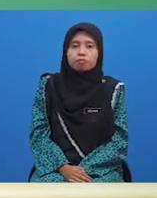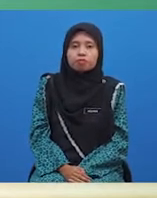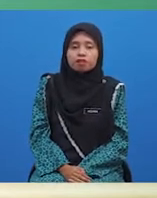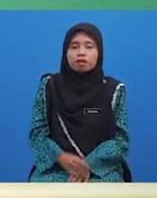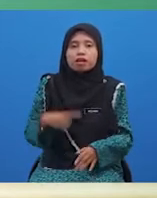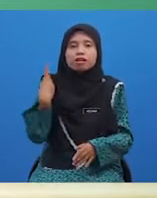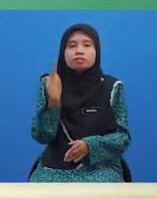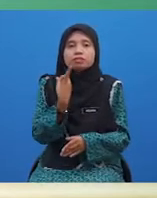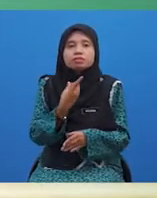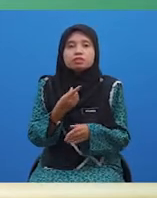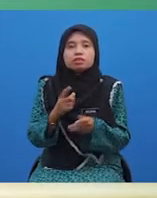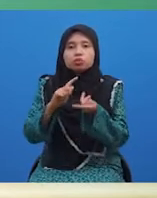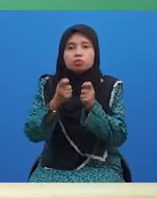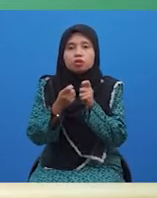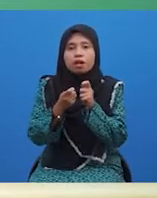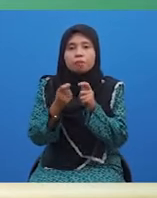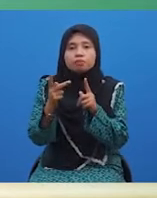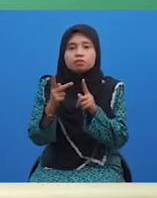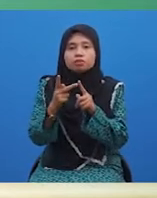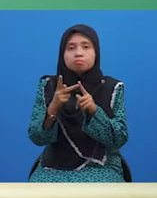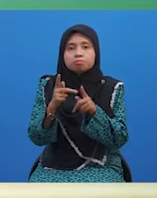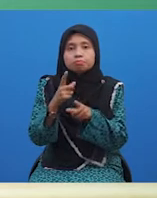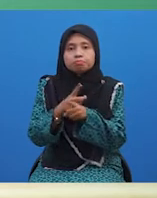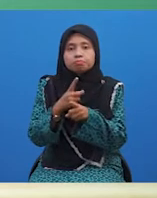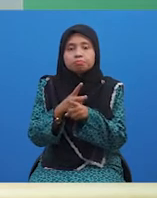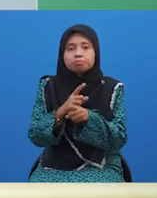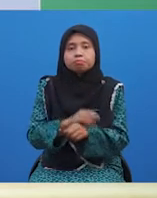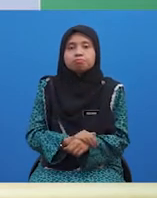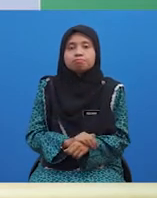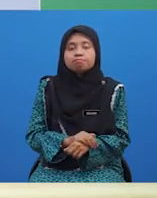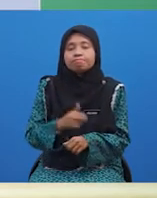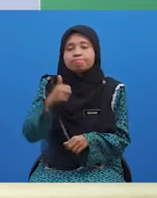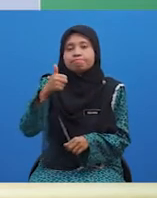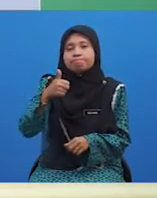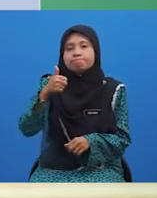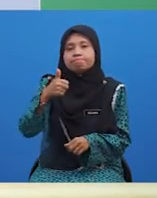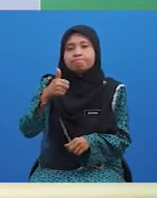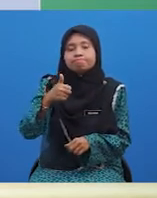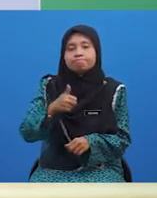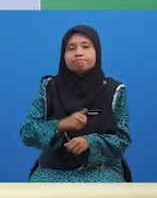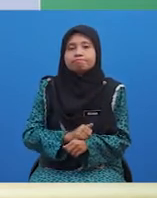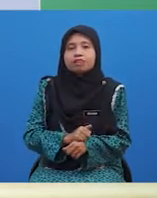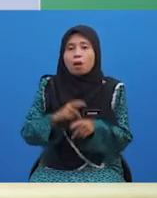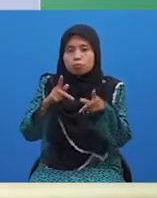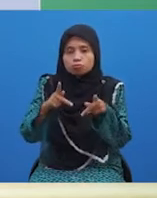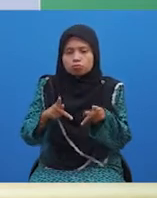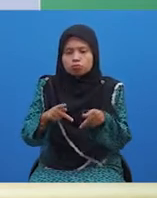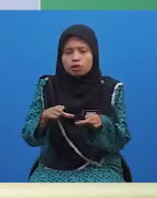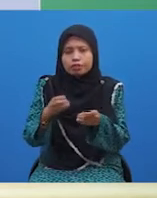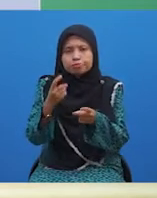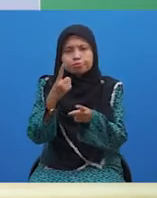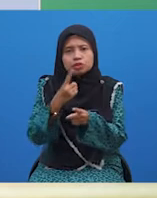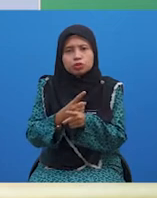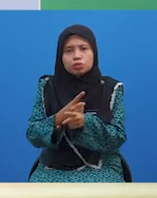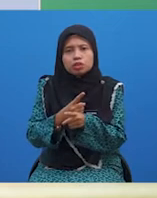Kita beralih pula ke bahagian pembetulannya. Bagus, jawapan pelajar tepat sekali.